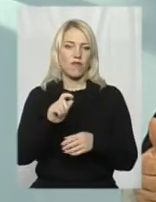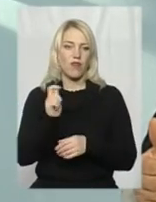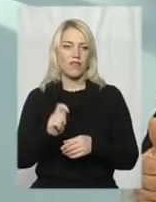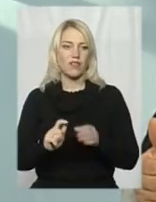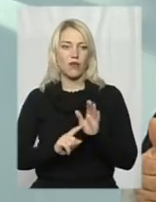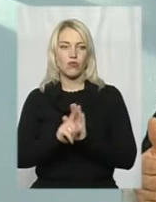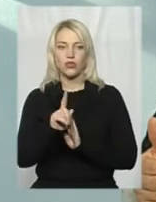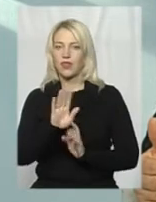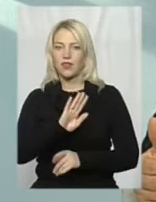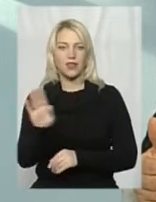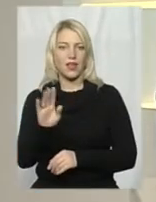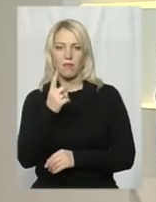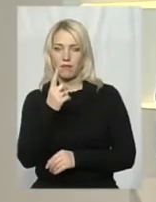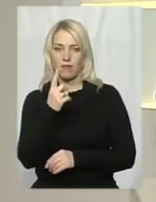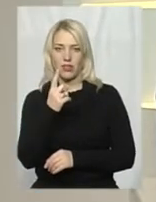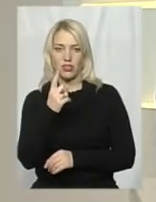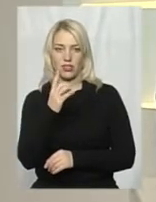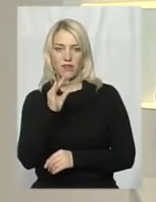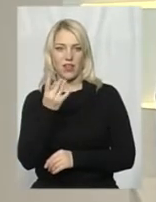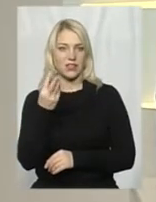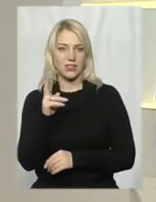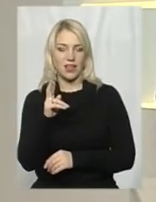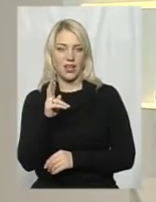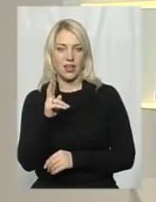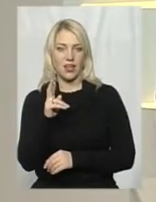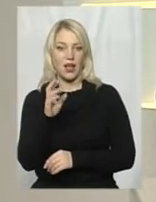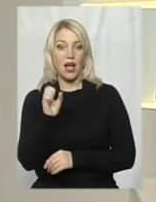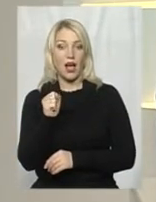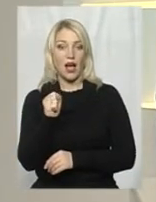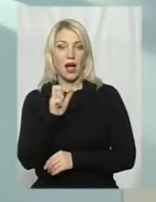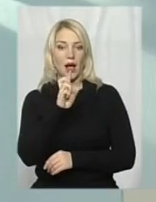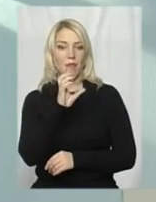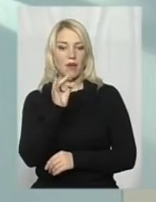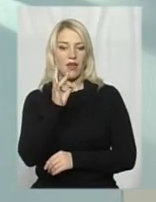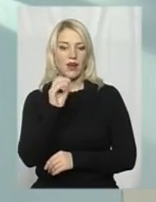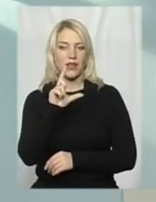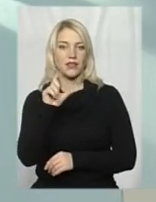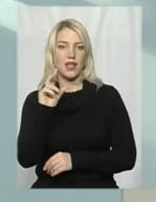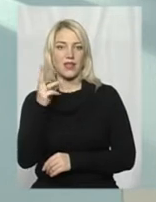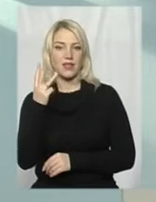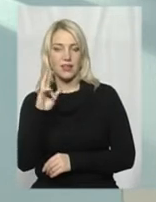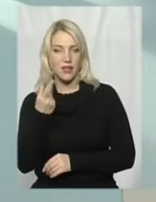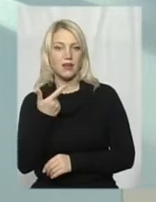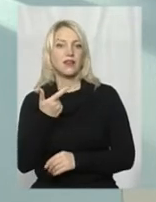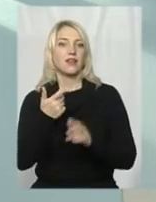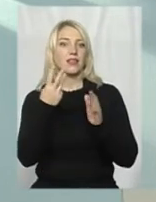почалася навіть не першим вересня. А ще в березні 1939 року, коли